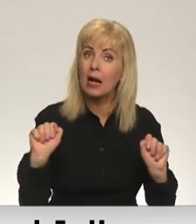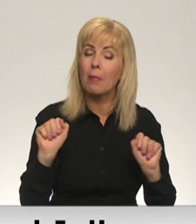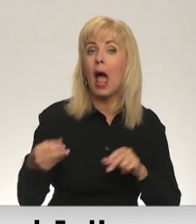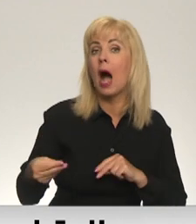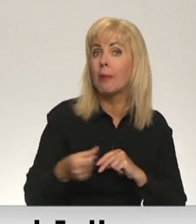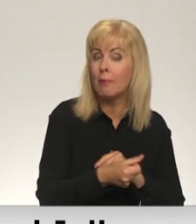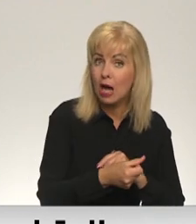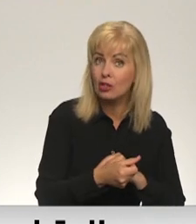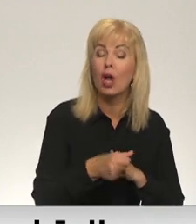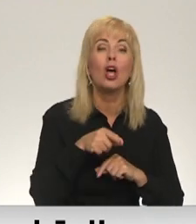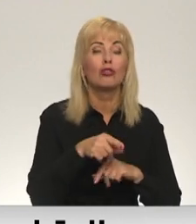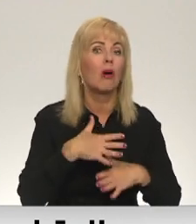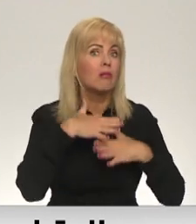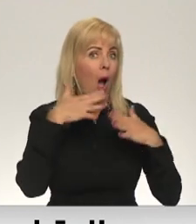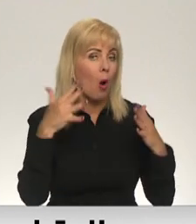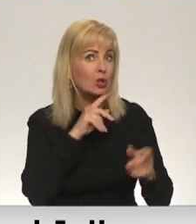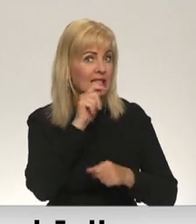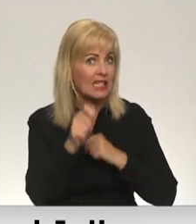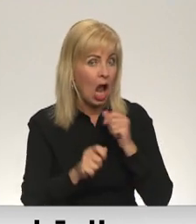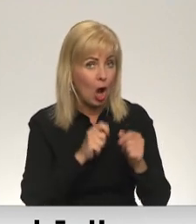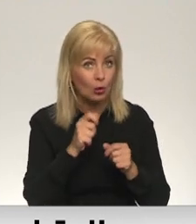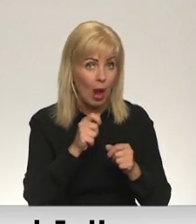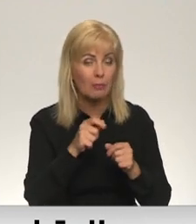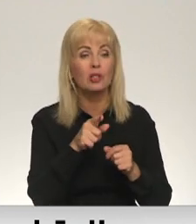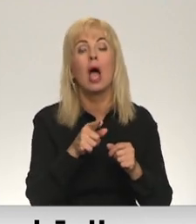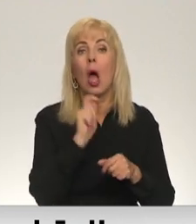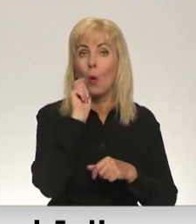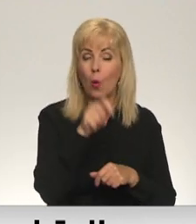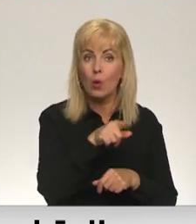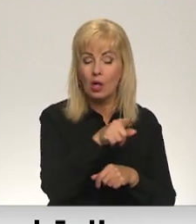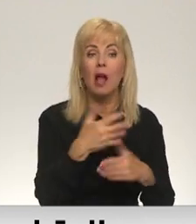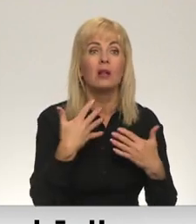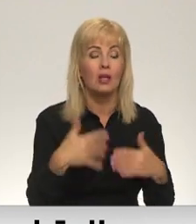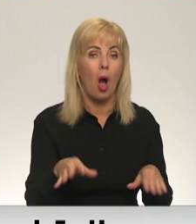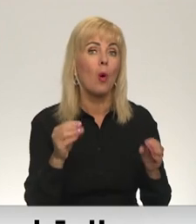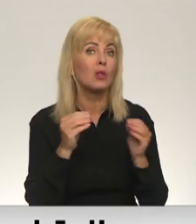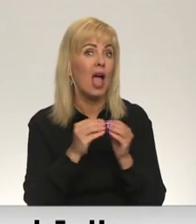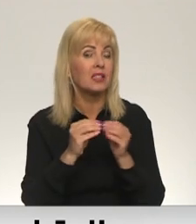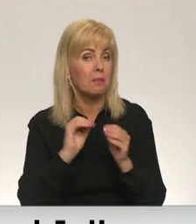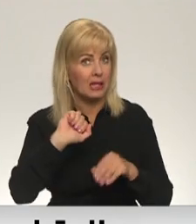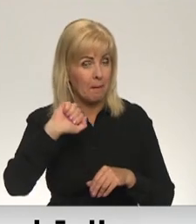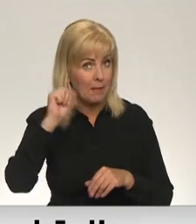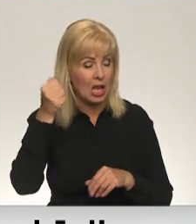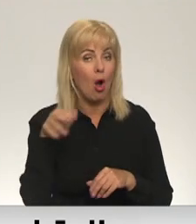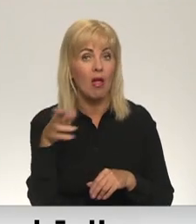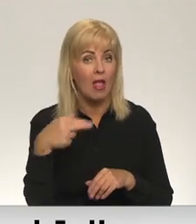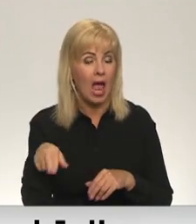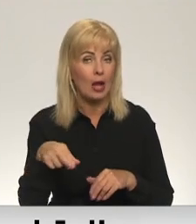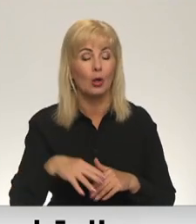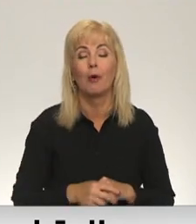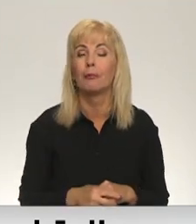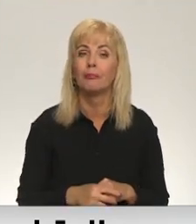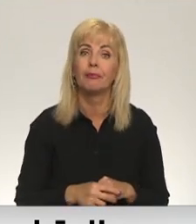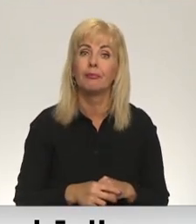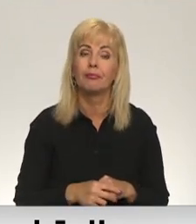Līdz ar šo apjomīgo ziedojumu palīdzības apmērļas Ukrainai sasniedzis jau 10 miljonus eiro. Turpināja Kīnce.